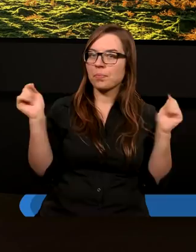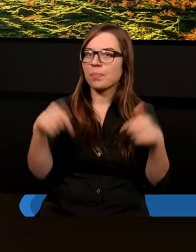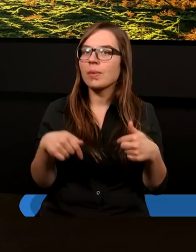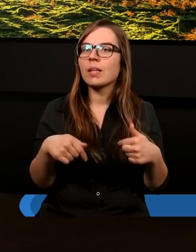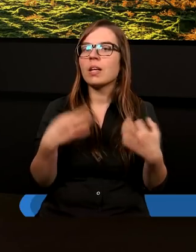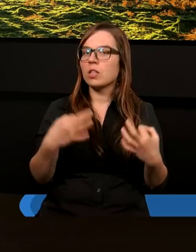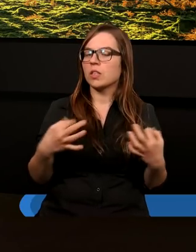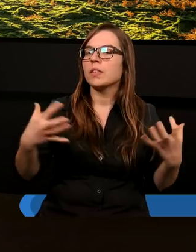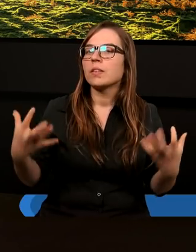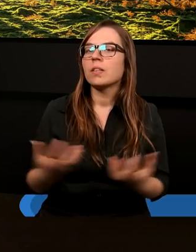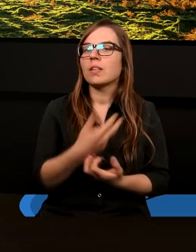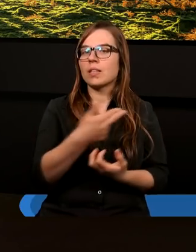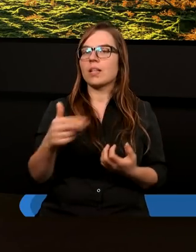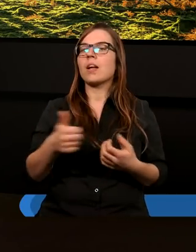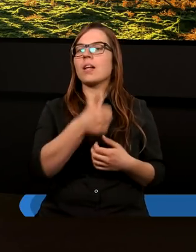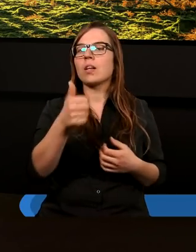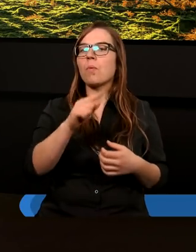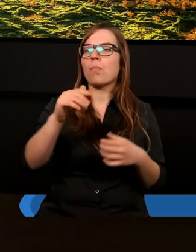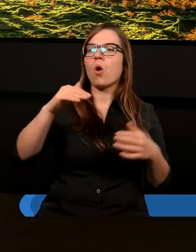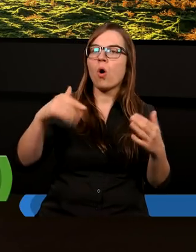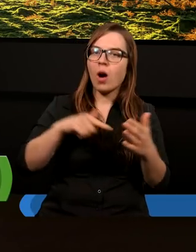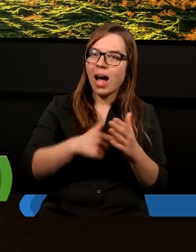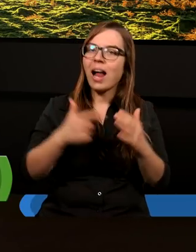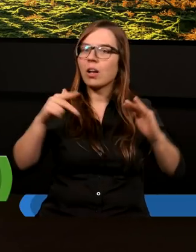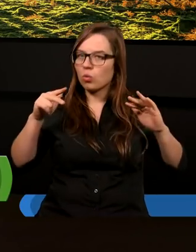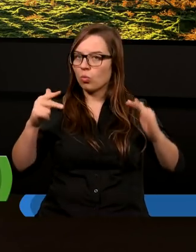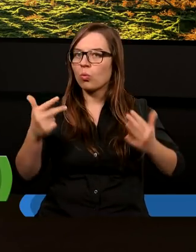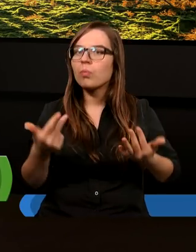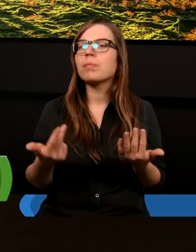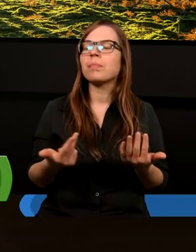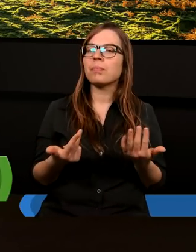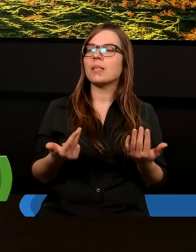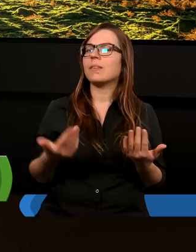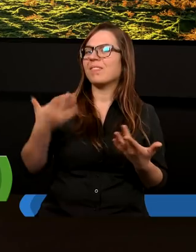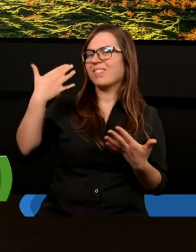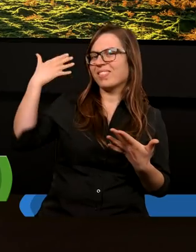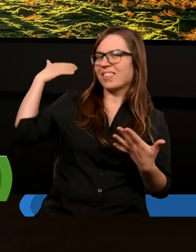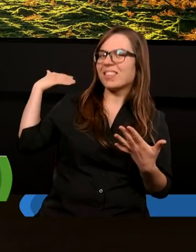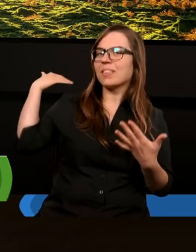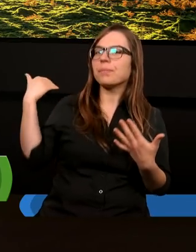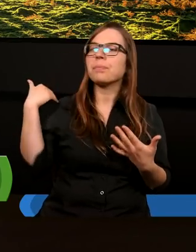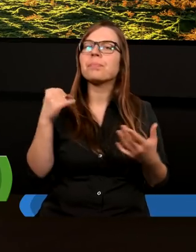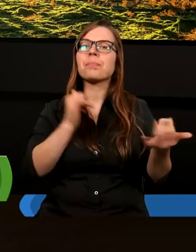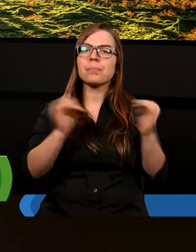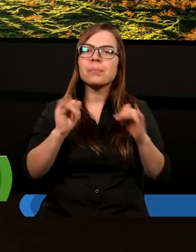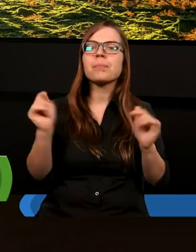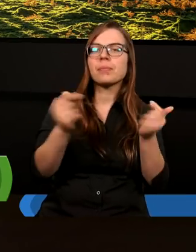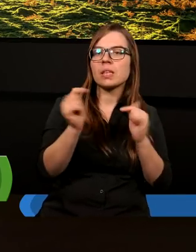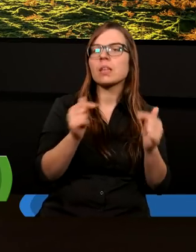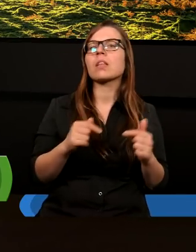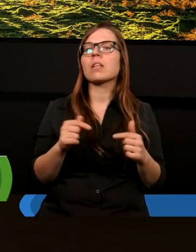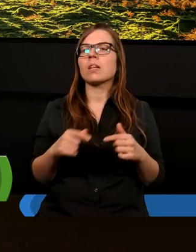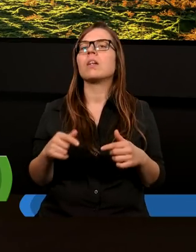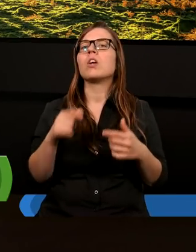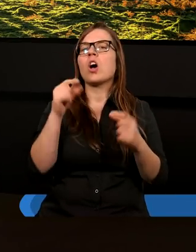Dzisiaj podejmiemy temat jedności po raz ósmy. Dotychczas rozmawialiśmy, czy poruszaliśmy zagadnienie